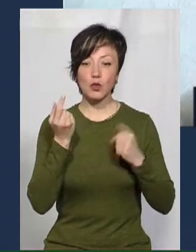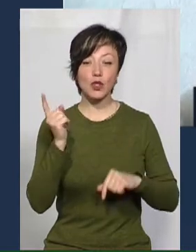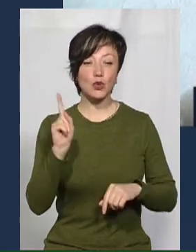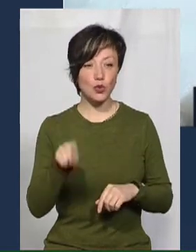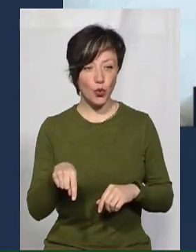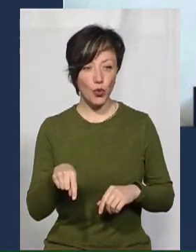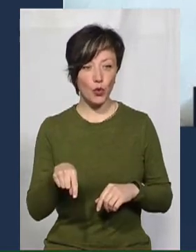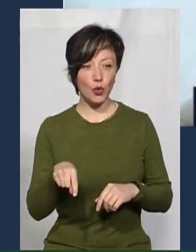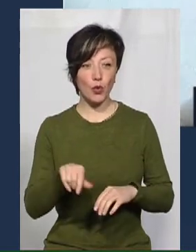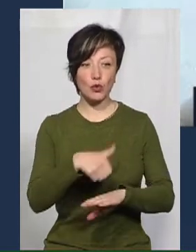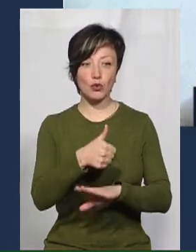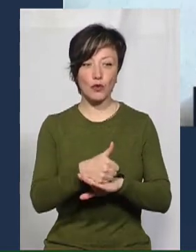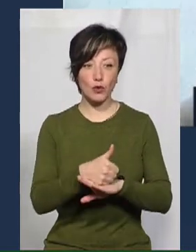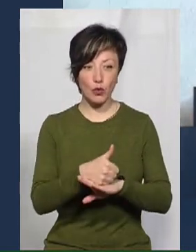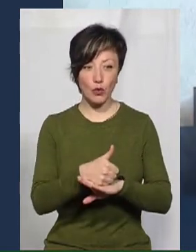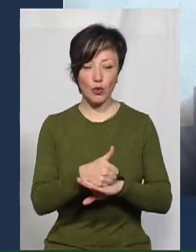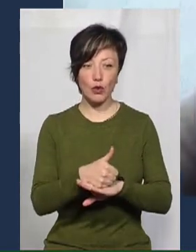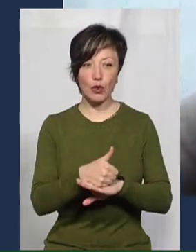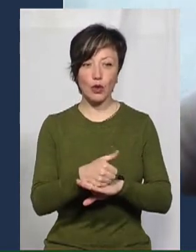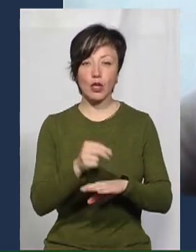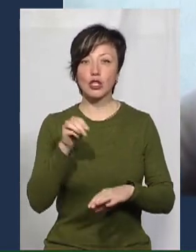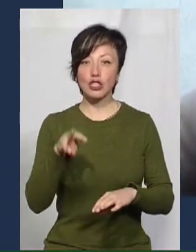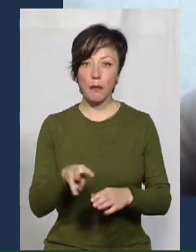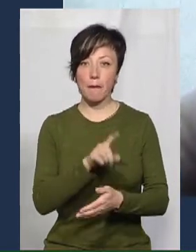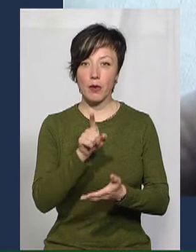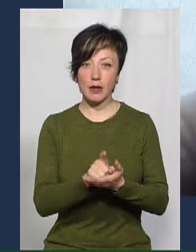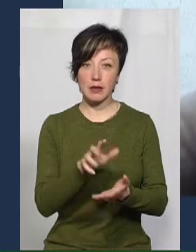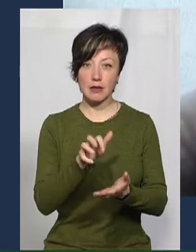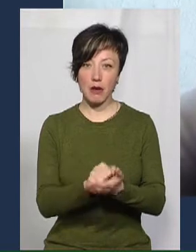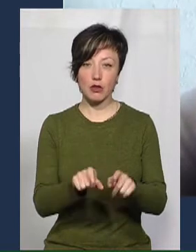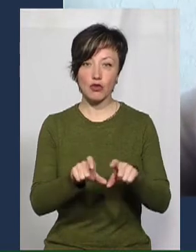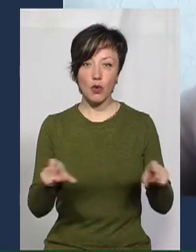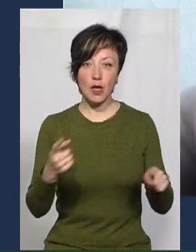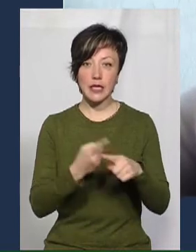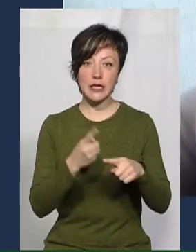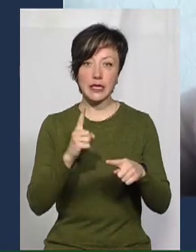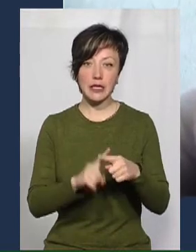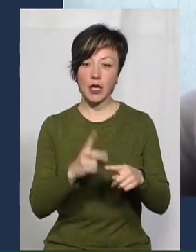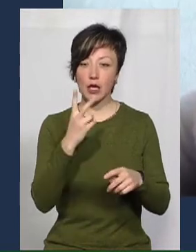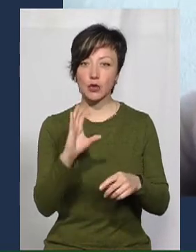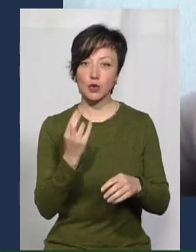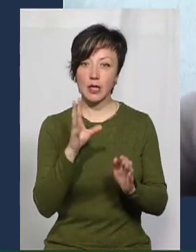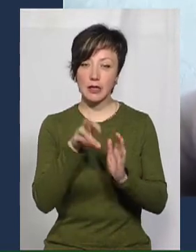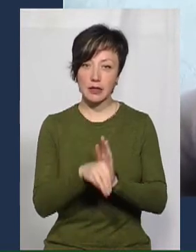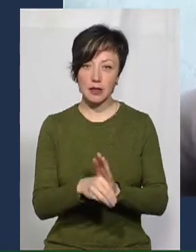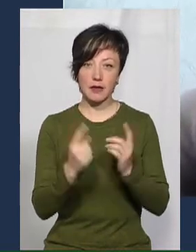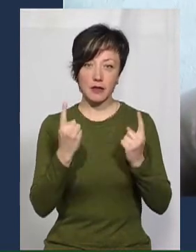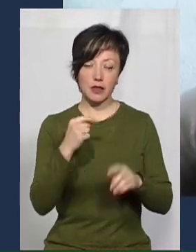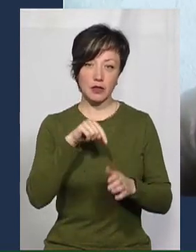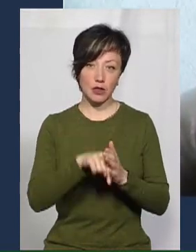основного, чим покликана займатися школа – це соціалізація. Вона має дуже велику роль,